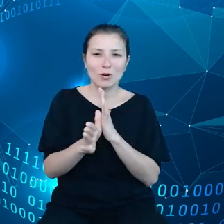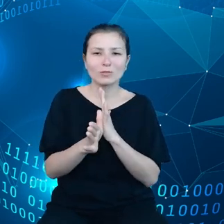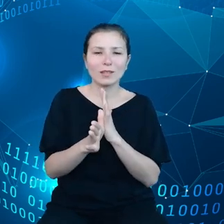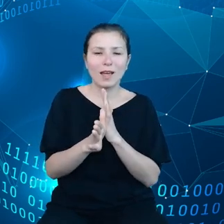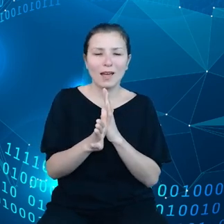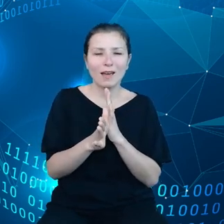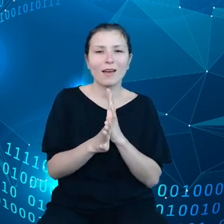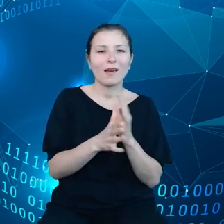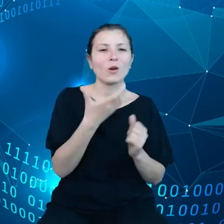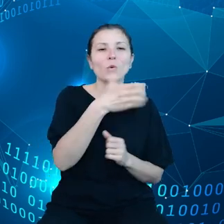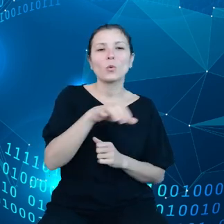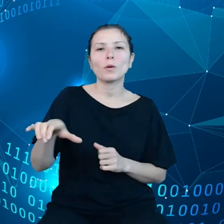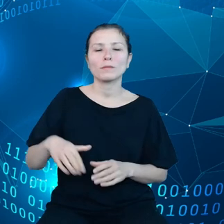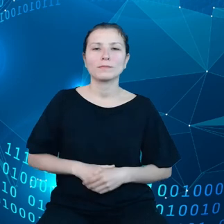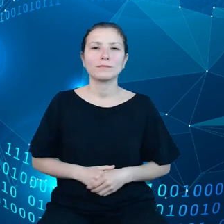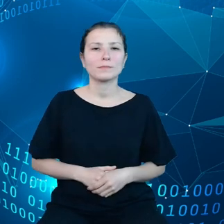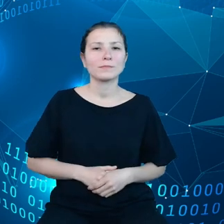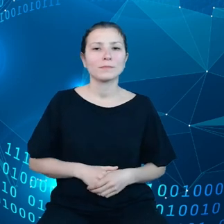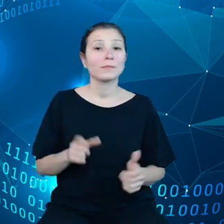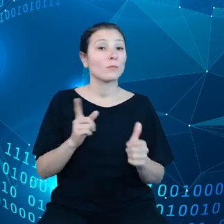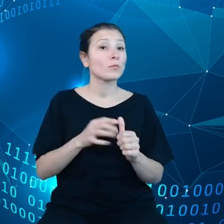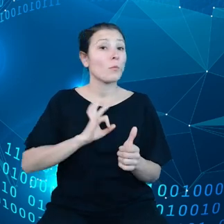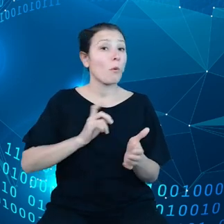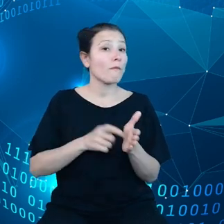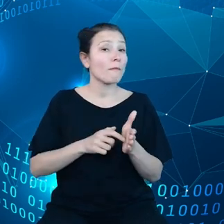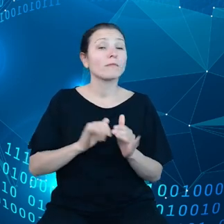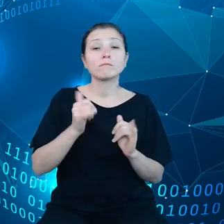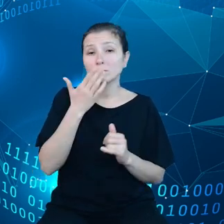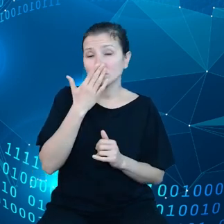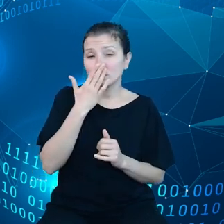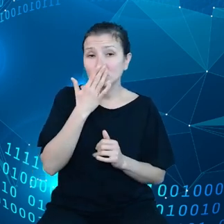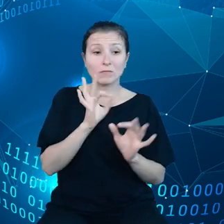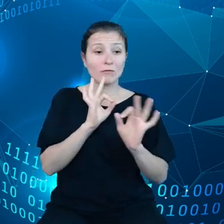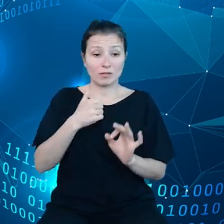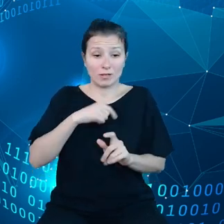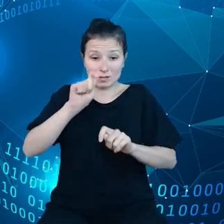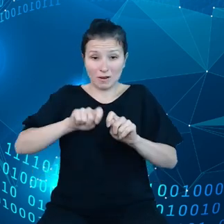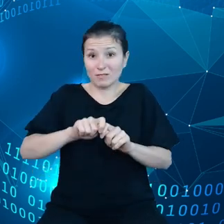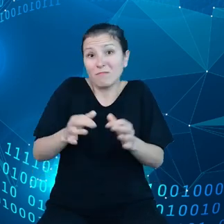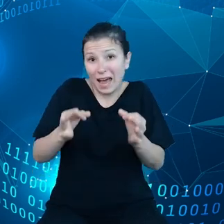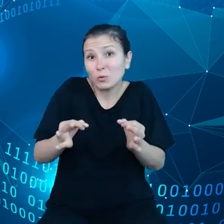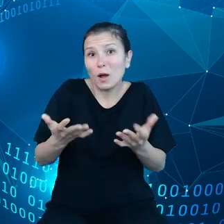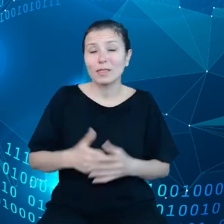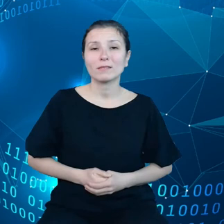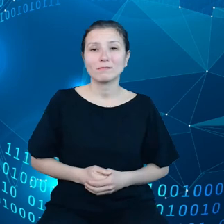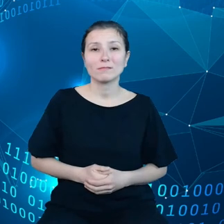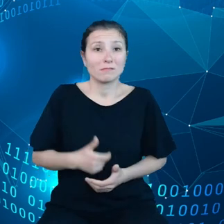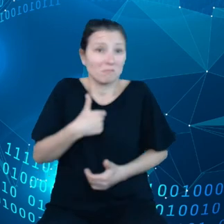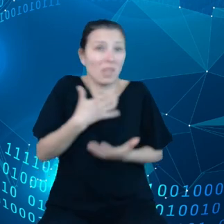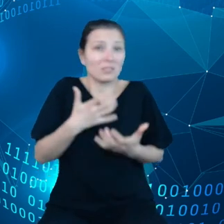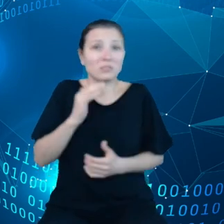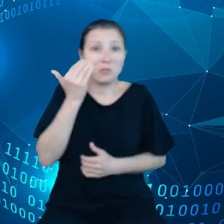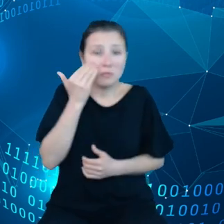wszystkim moje oczekiwanie jest takie, żeby informacja, którą sprawdzam, była aktualna. No chcę się dowiedzieć, czy